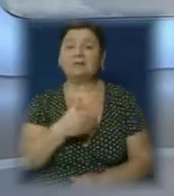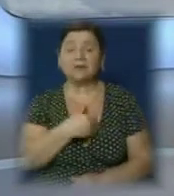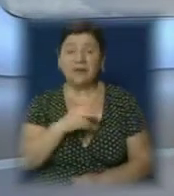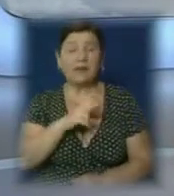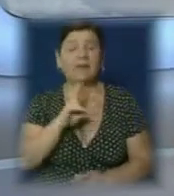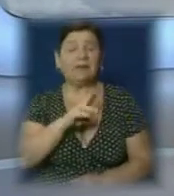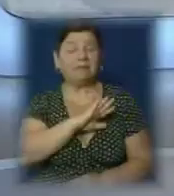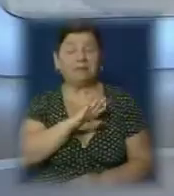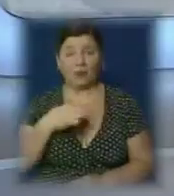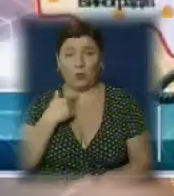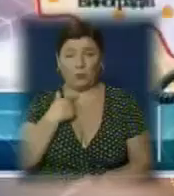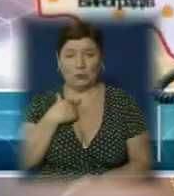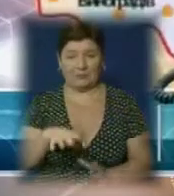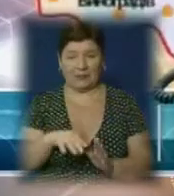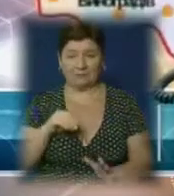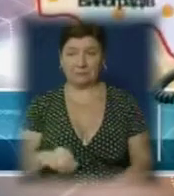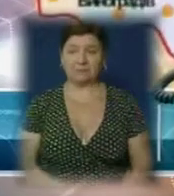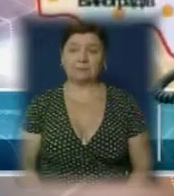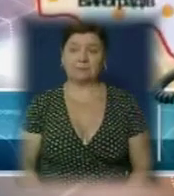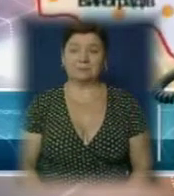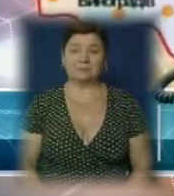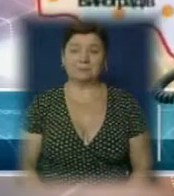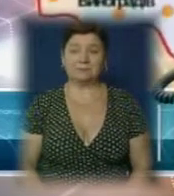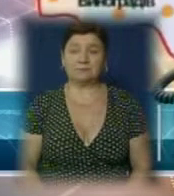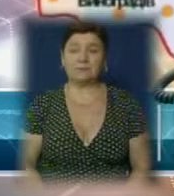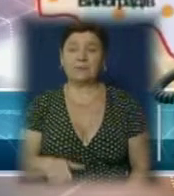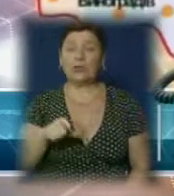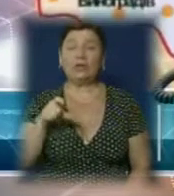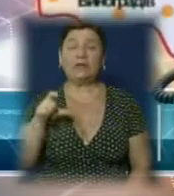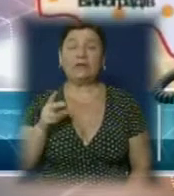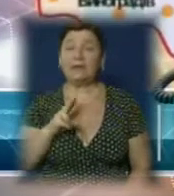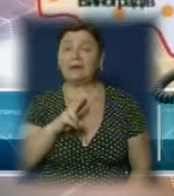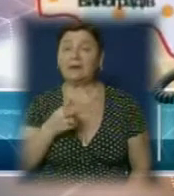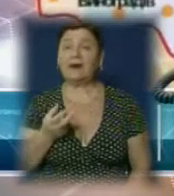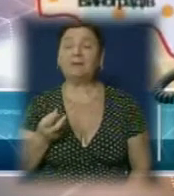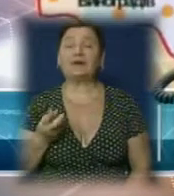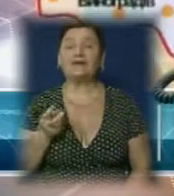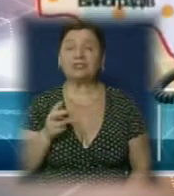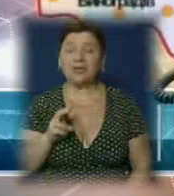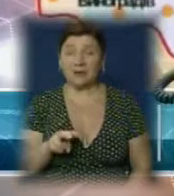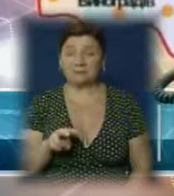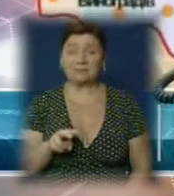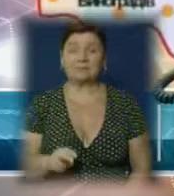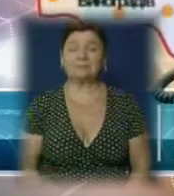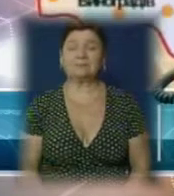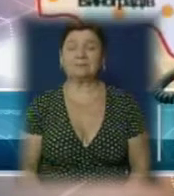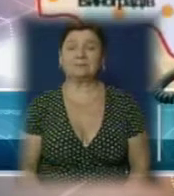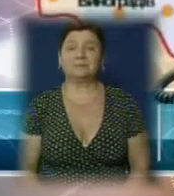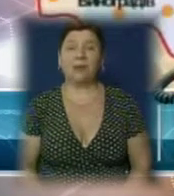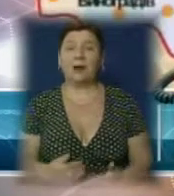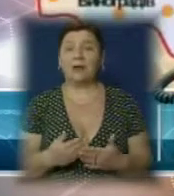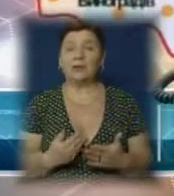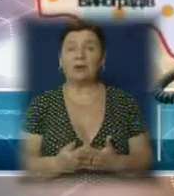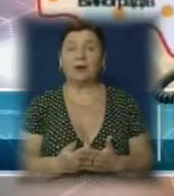котрі за нього не голосували. Людина, яка прийшла до